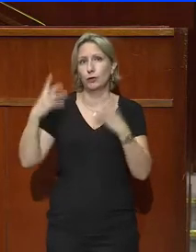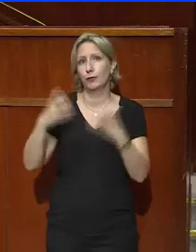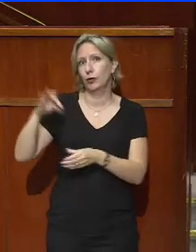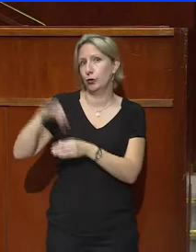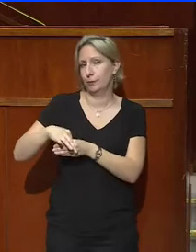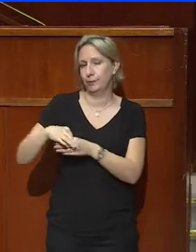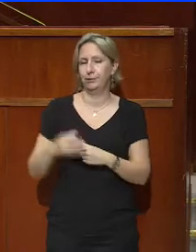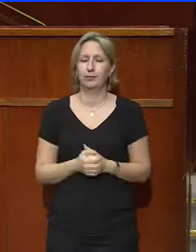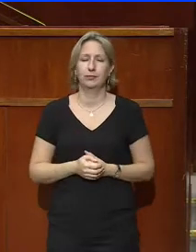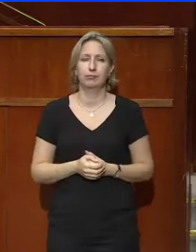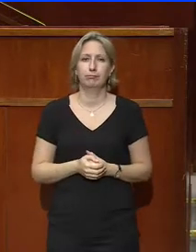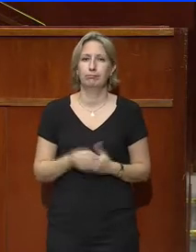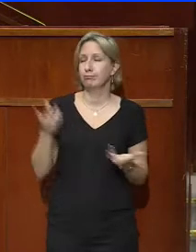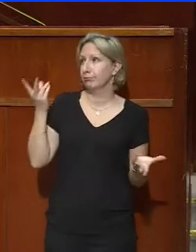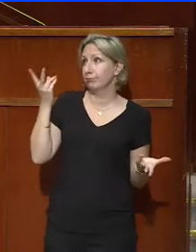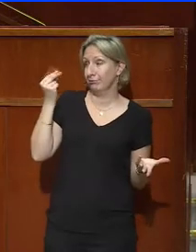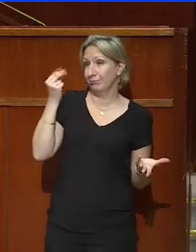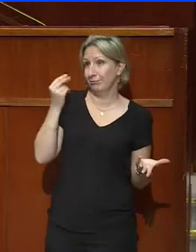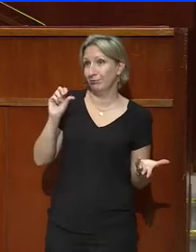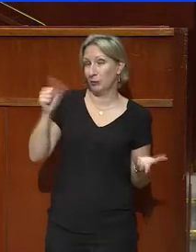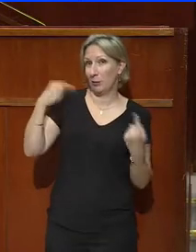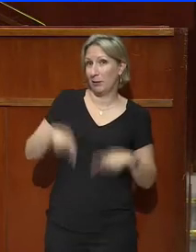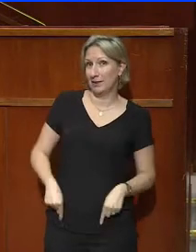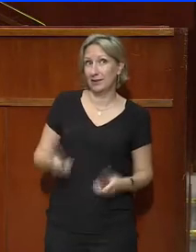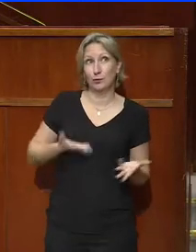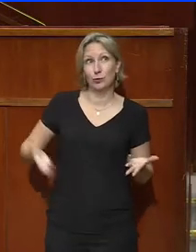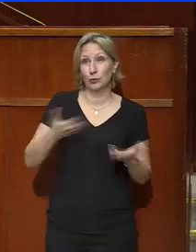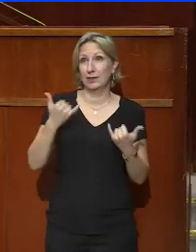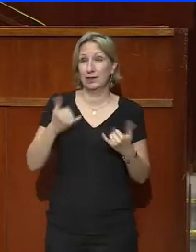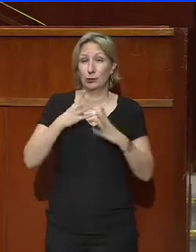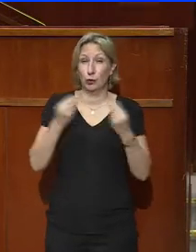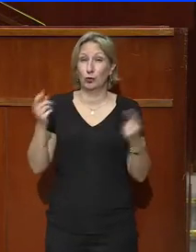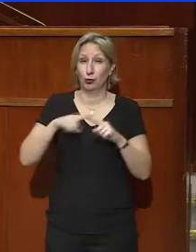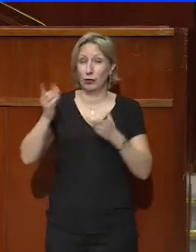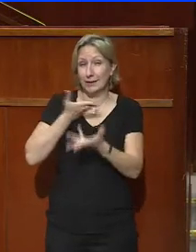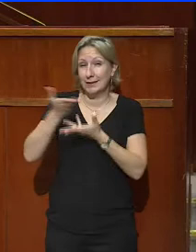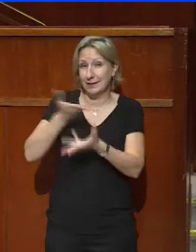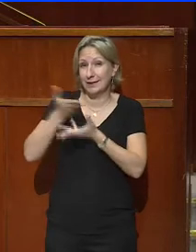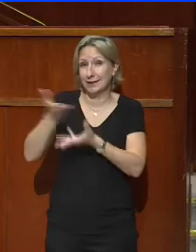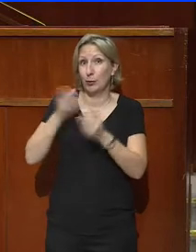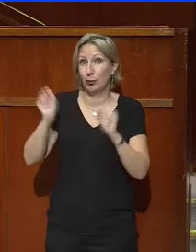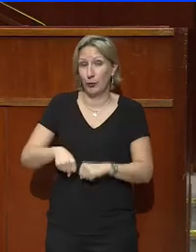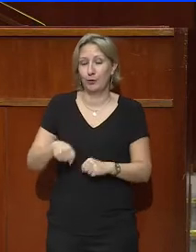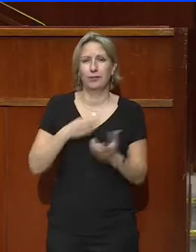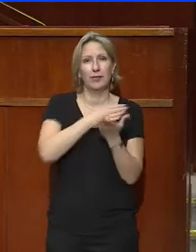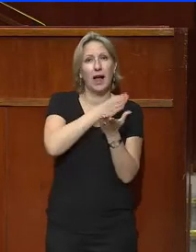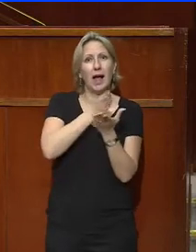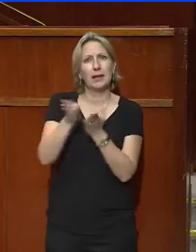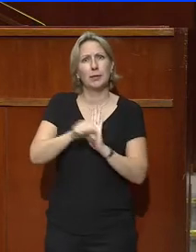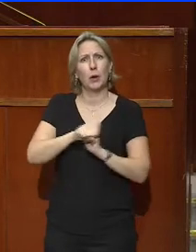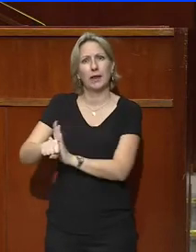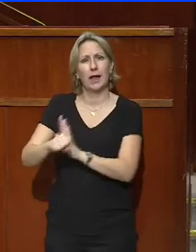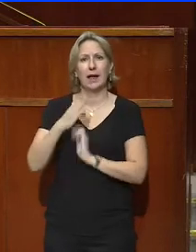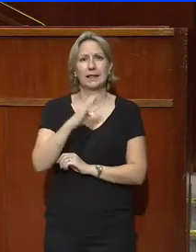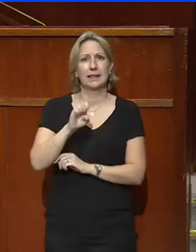Comme vous le comprenez, monsieur le Premier ministre, nous avons beaucoup de choses à nous dire. Les axes prioritaires que s'est fixé le CESE et sur